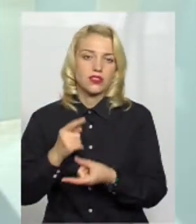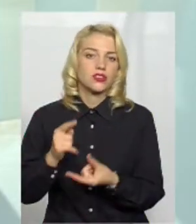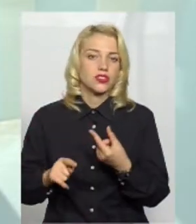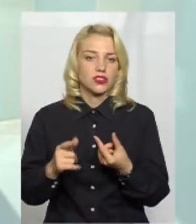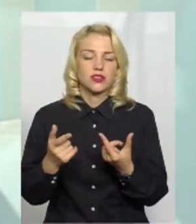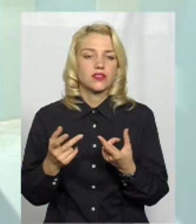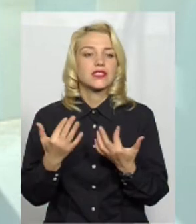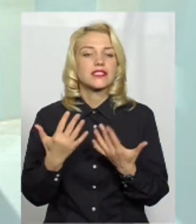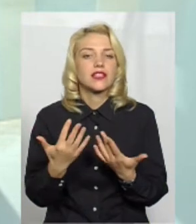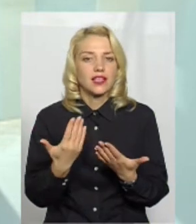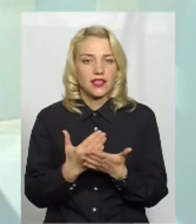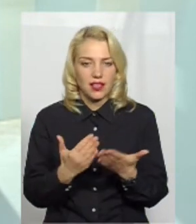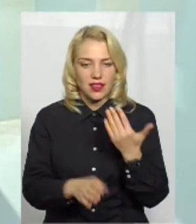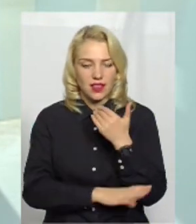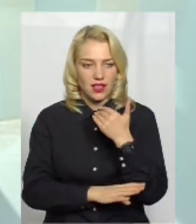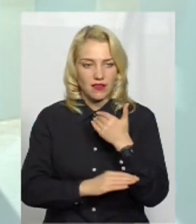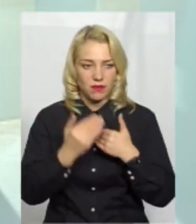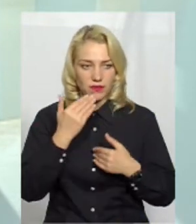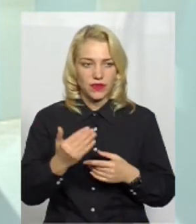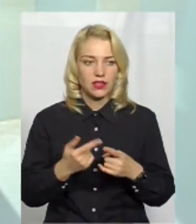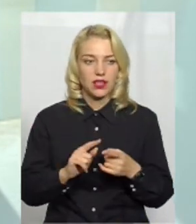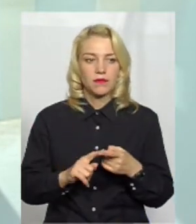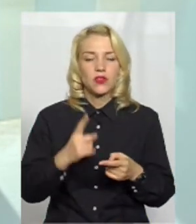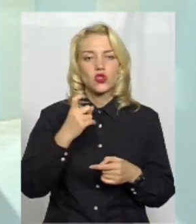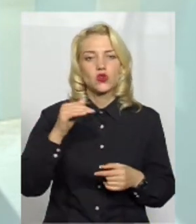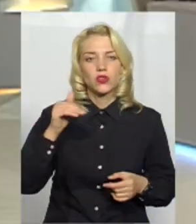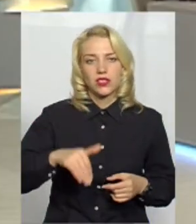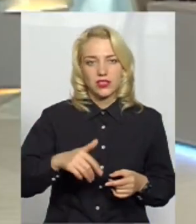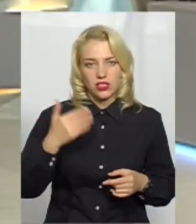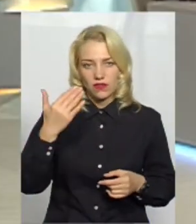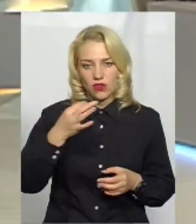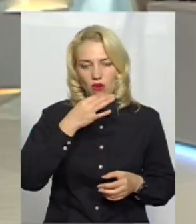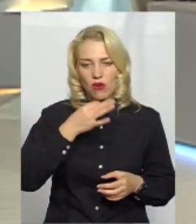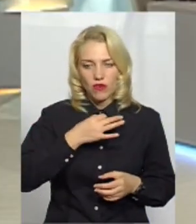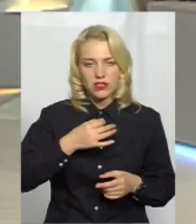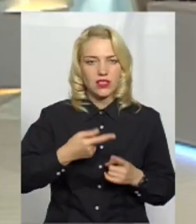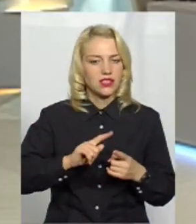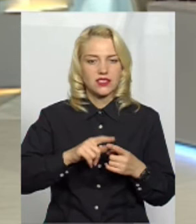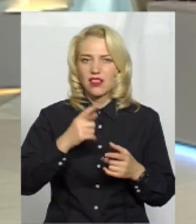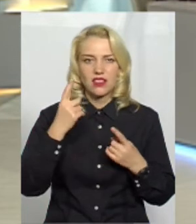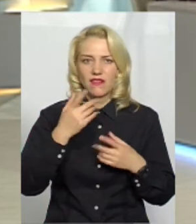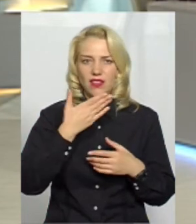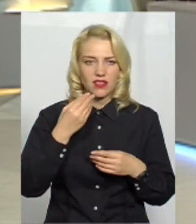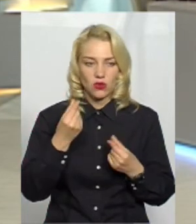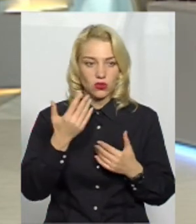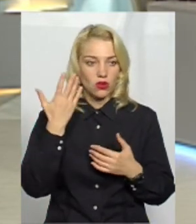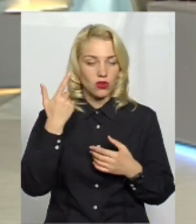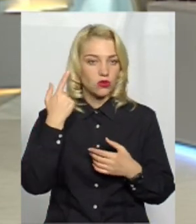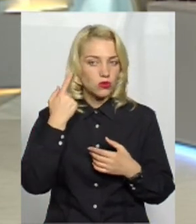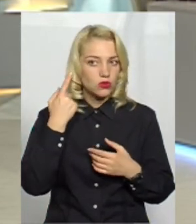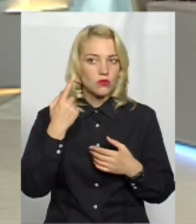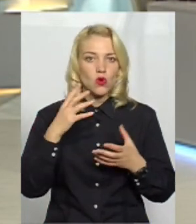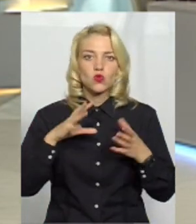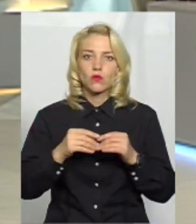-перше, ще додам відповідь вам до те, що ви сказали 100 тисяч на те, це не такі великі кошти. Ми теж, коли чуємо суму,